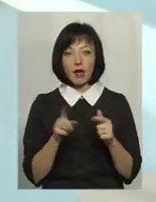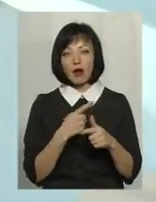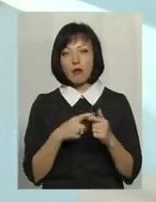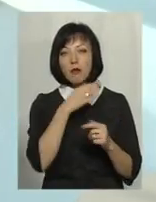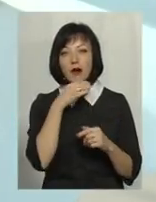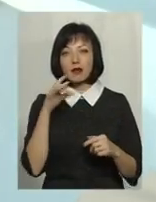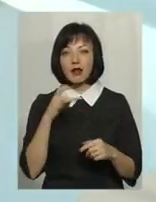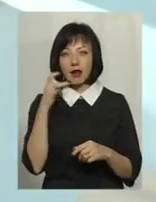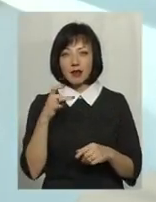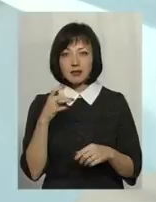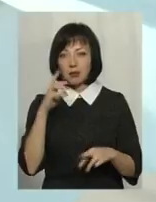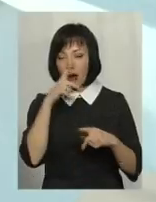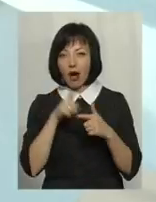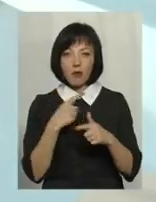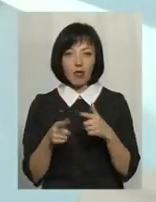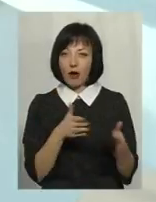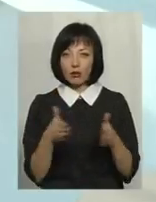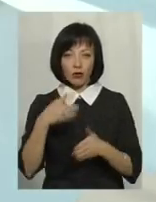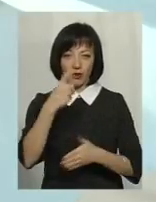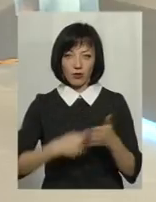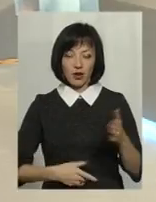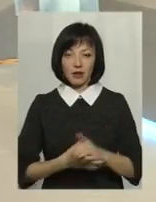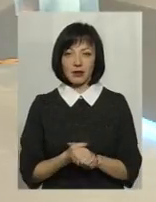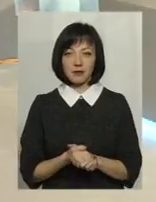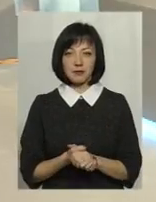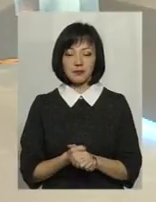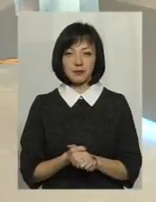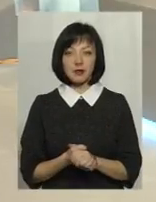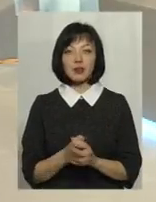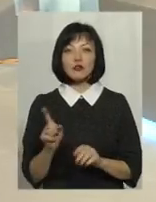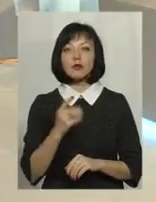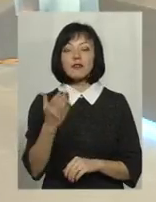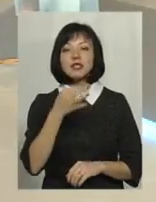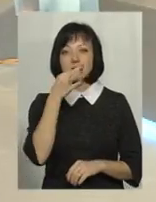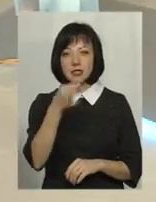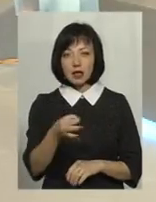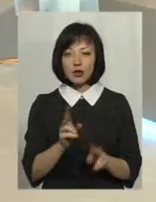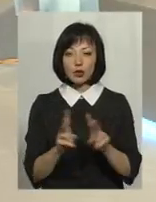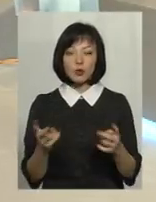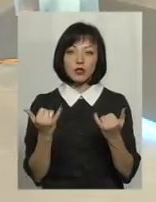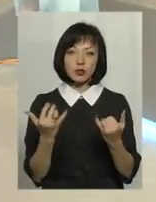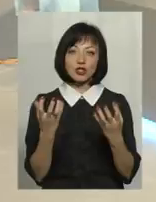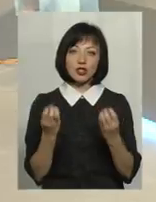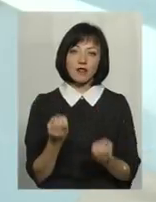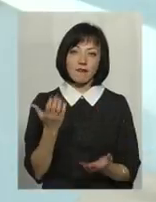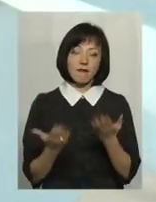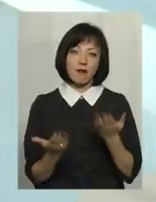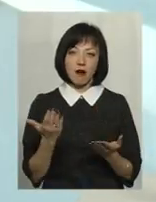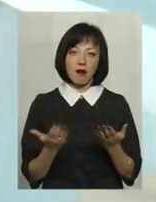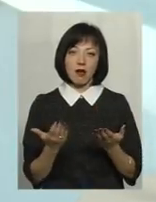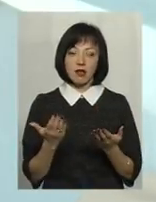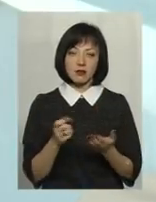багато разів попеклись, або не готові просто довіряти. Що б ви сказали тим, хто на сьогодні ще сумнівається?